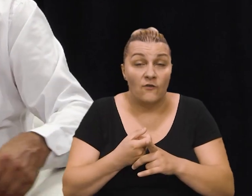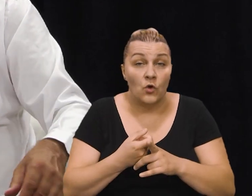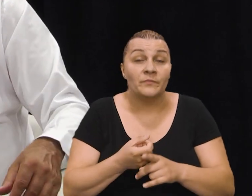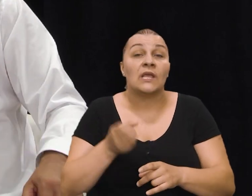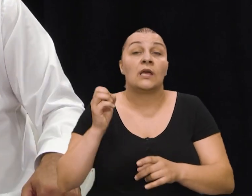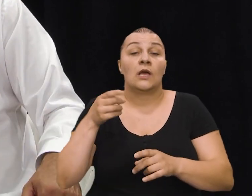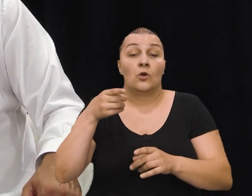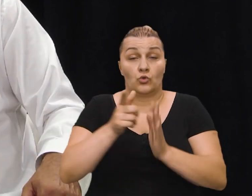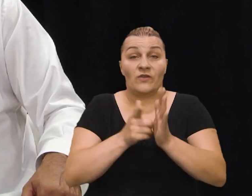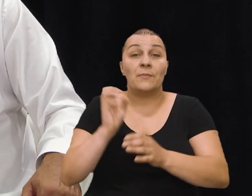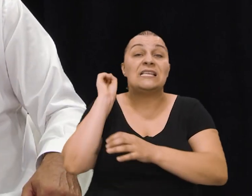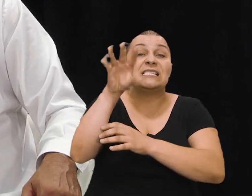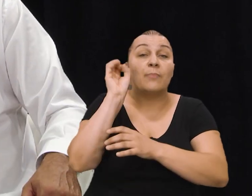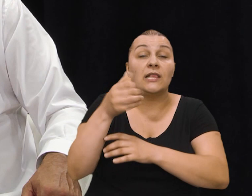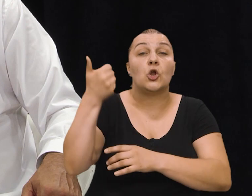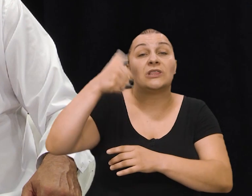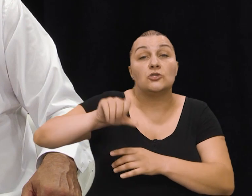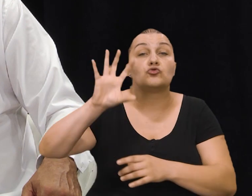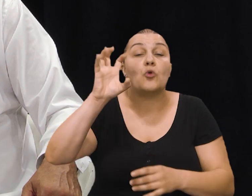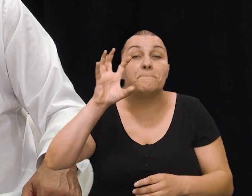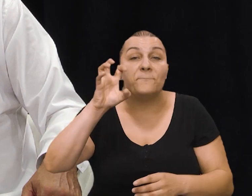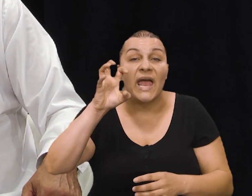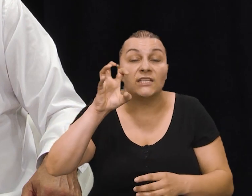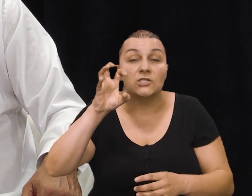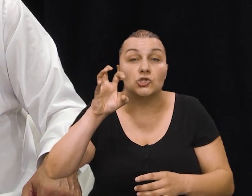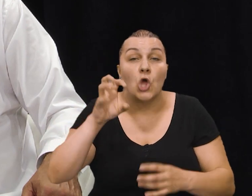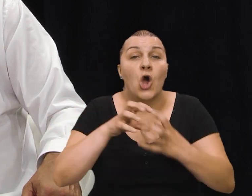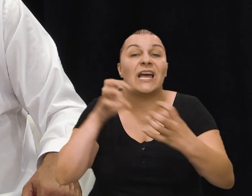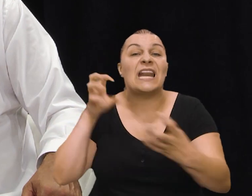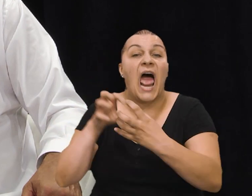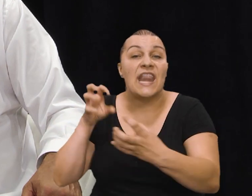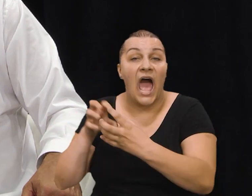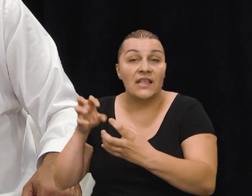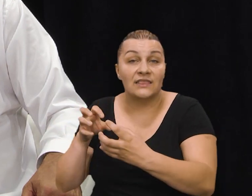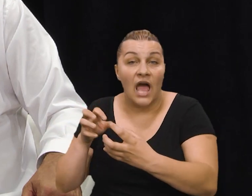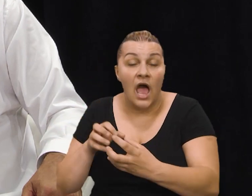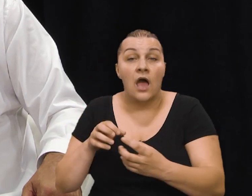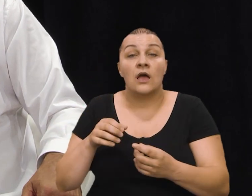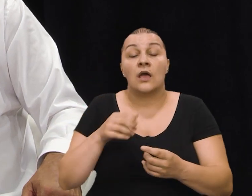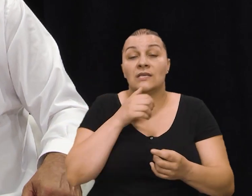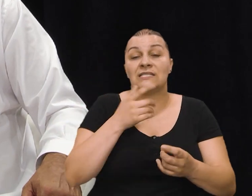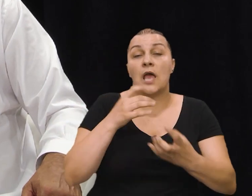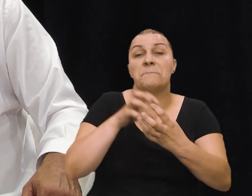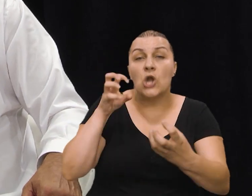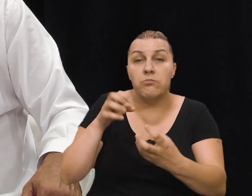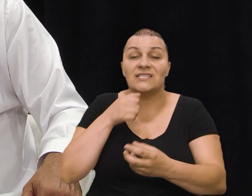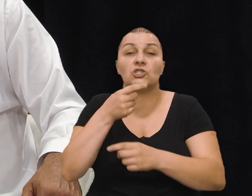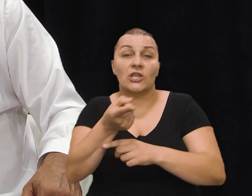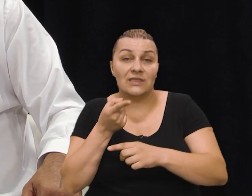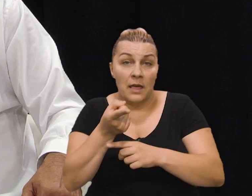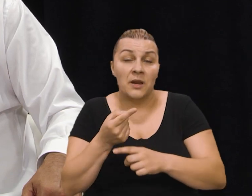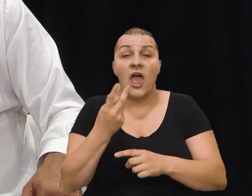Ispaljeno je gotovo 1500 granata iz minobacača, haubica, tenkova,